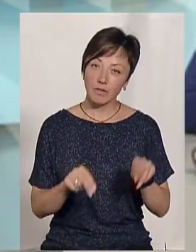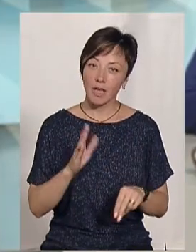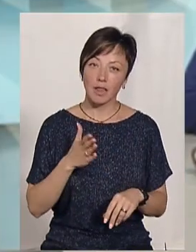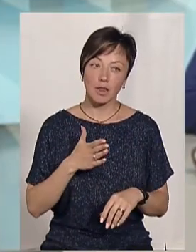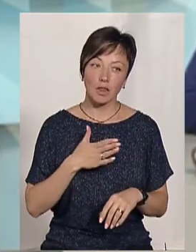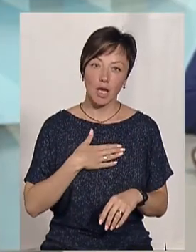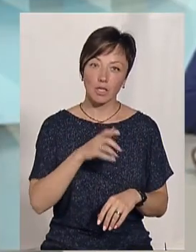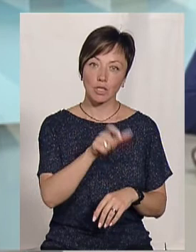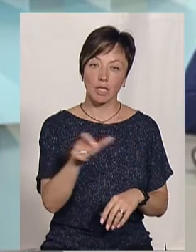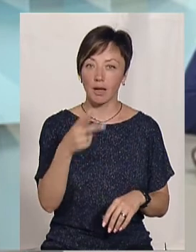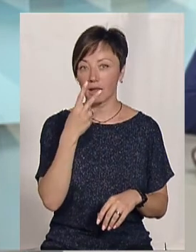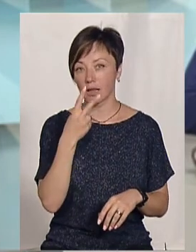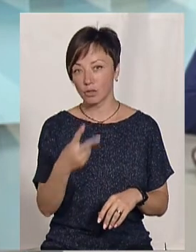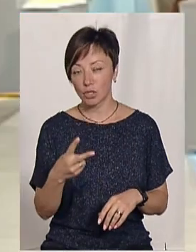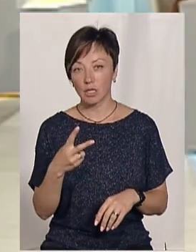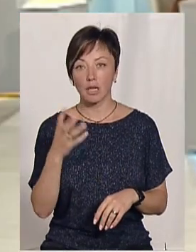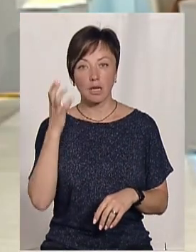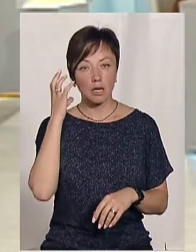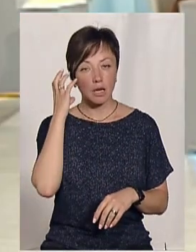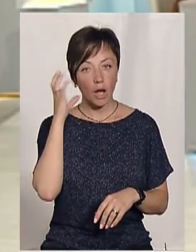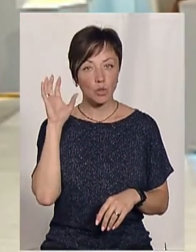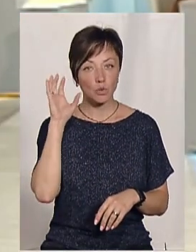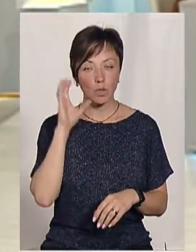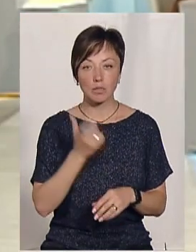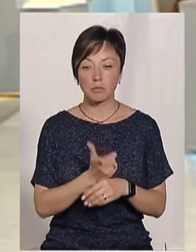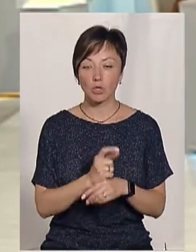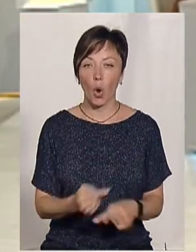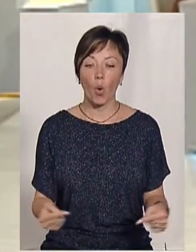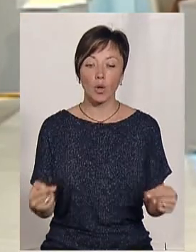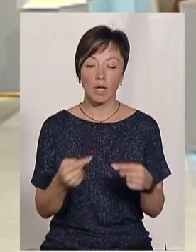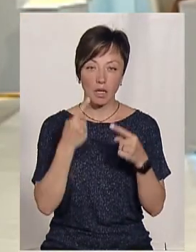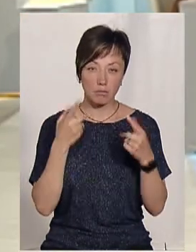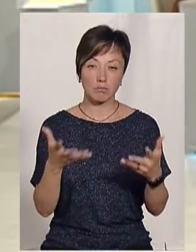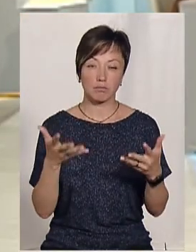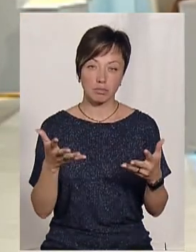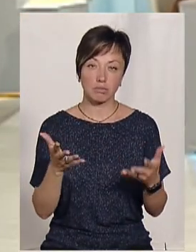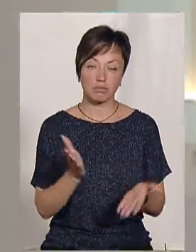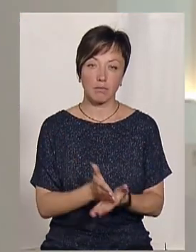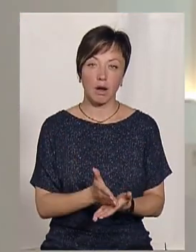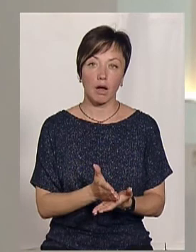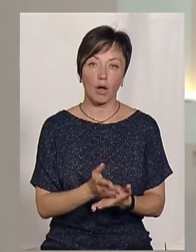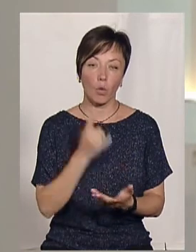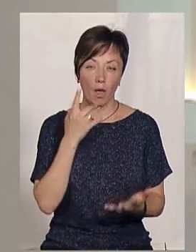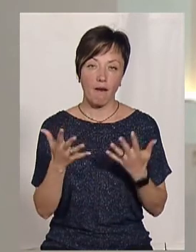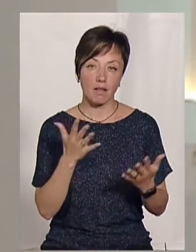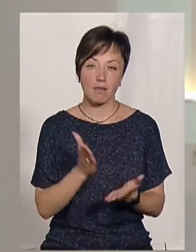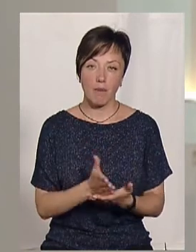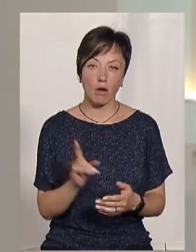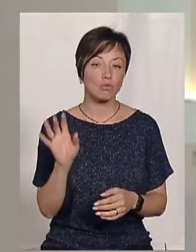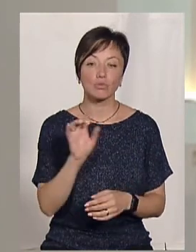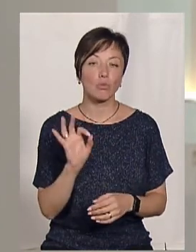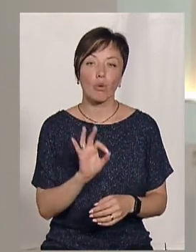наші гулядачі, радіослухачі тепер більш конкретне уявлення мають про те, що таке